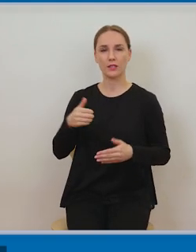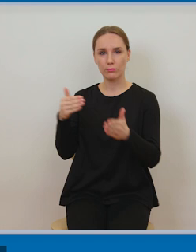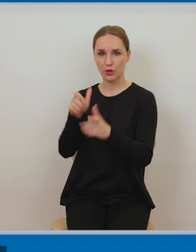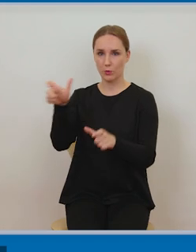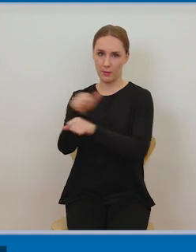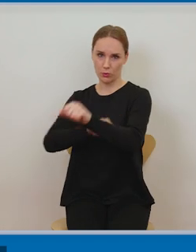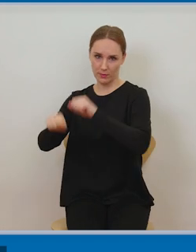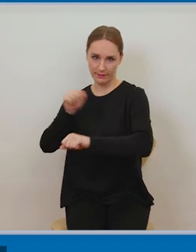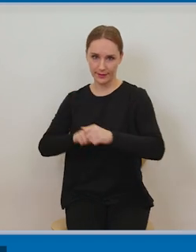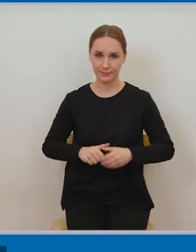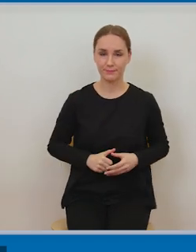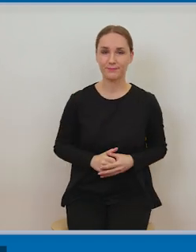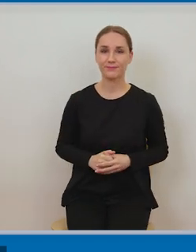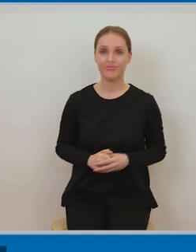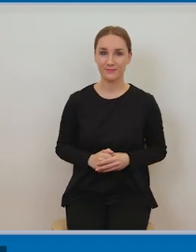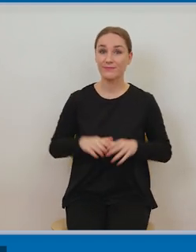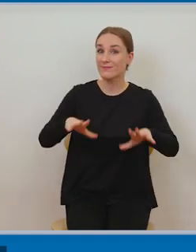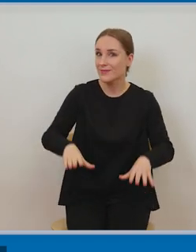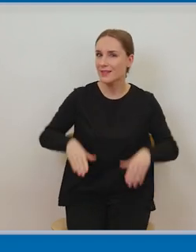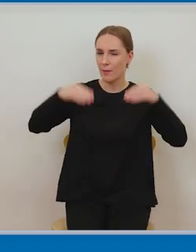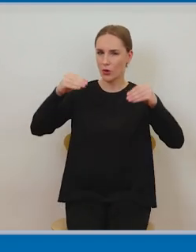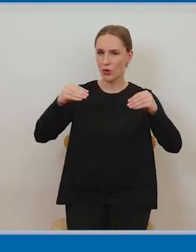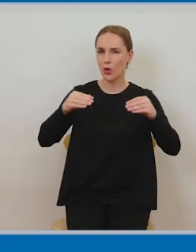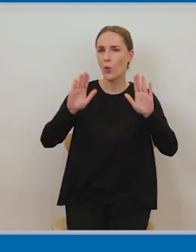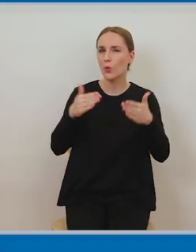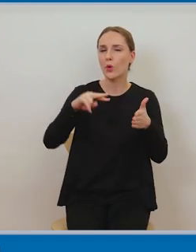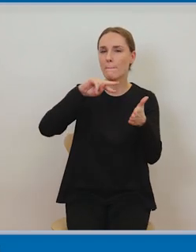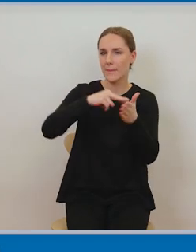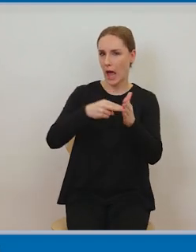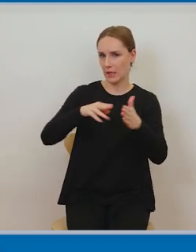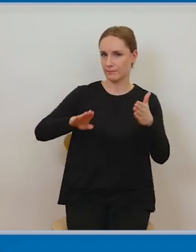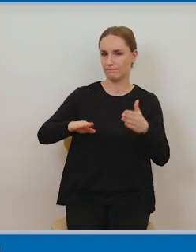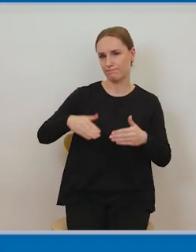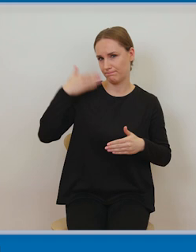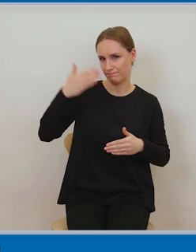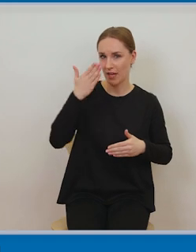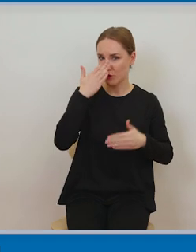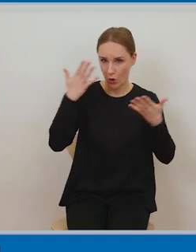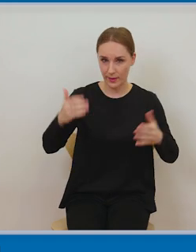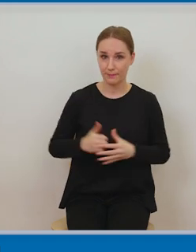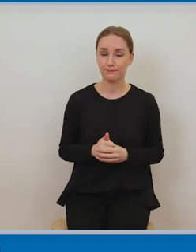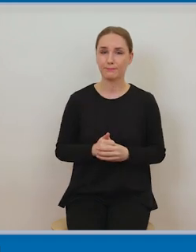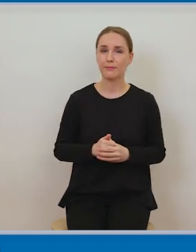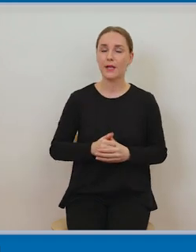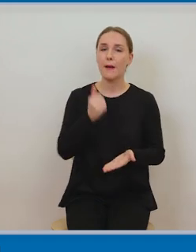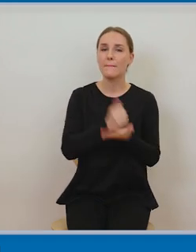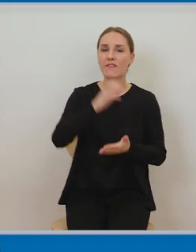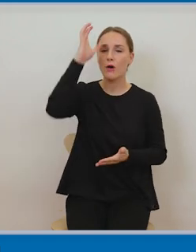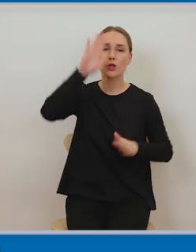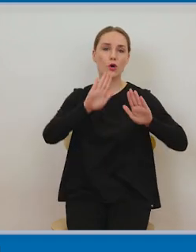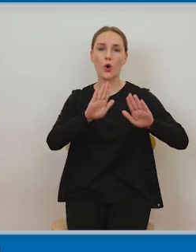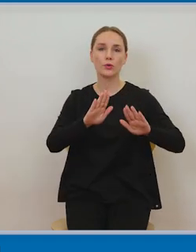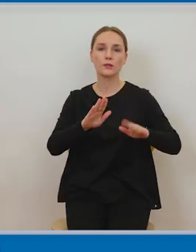przedstawimy Państwu krótki plan naszego wystąpienia. Powiemy tak, co chroni prawo autorskie, jakie są